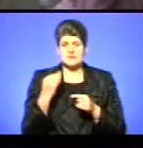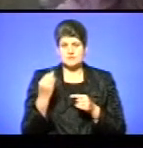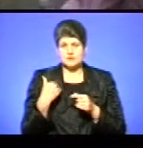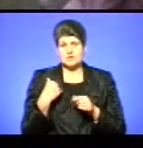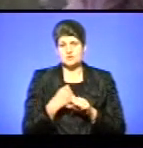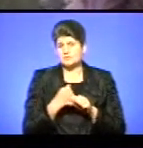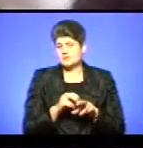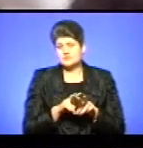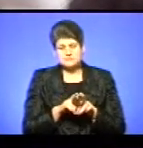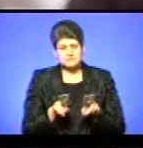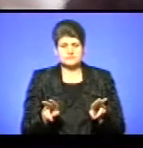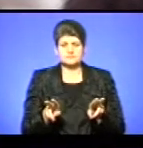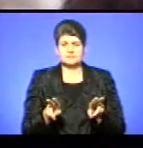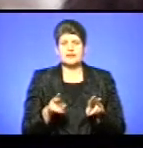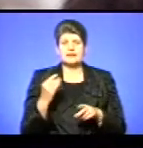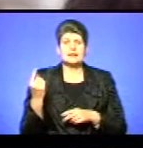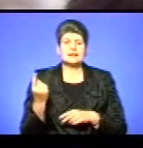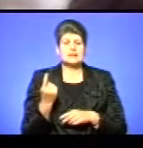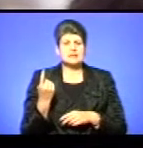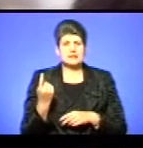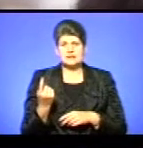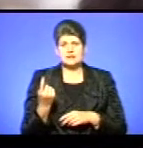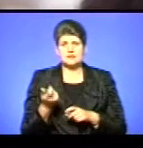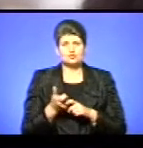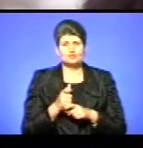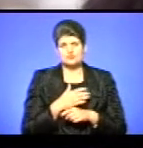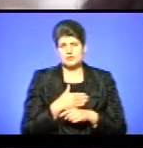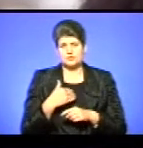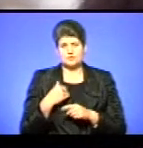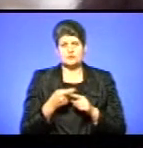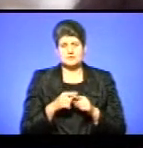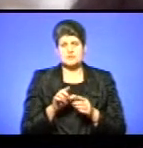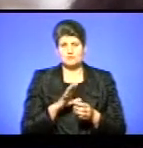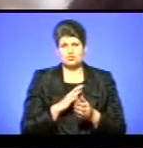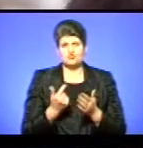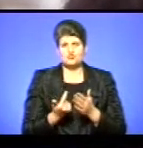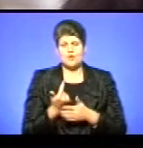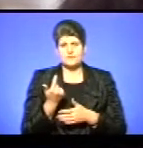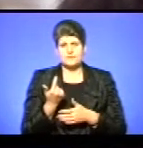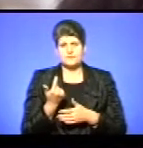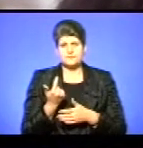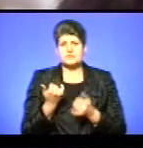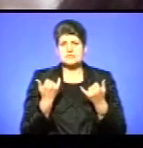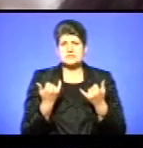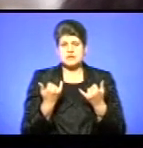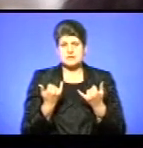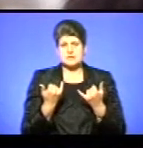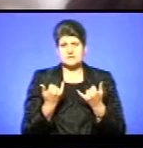зробила би точно так само. Єдине, що дуже не хочеться, щоб це було знову, тому що зараз